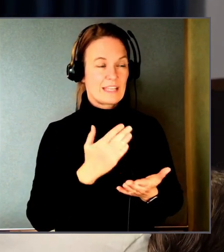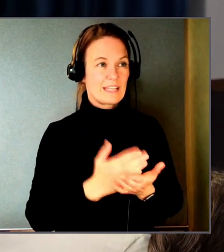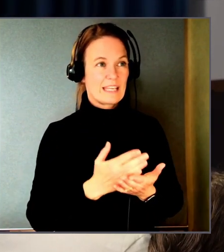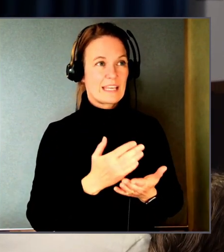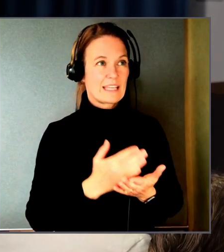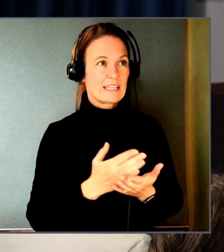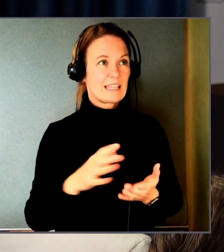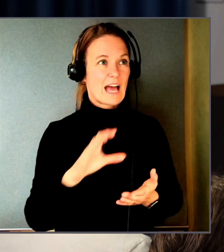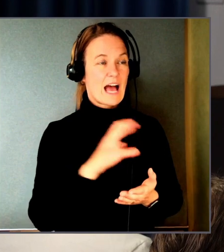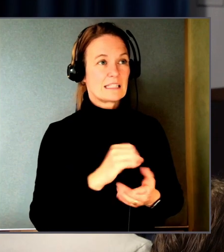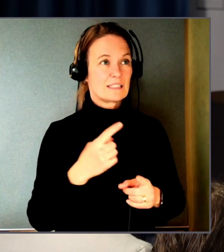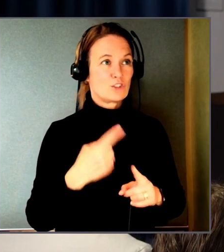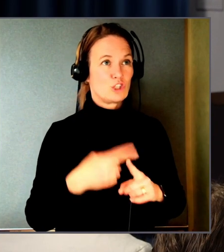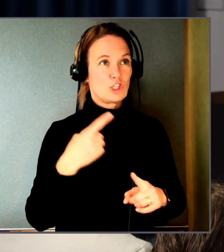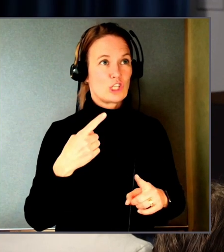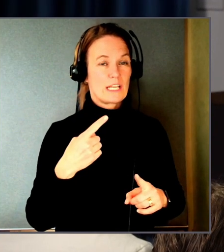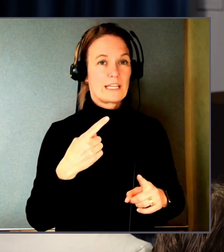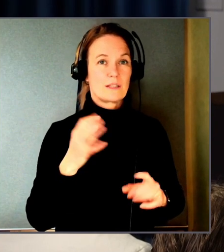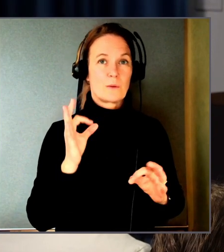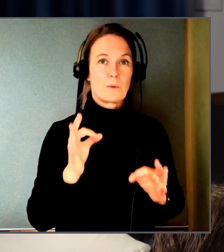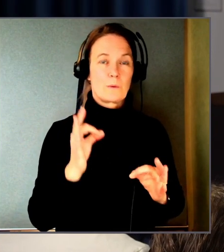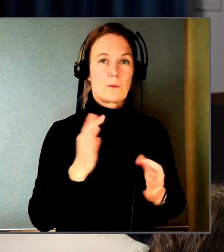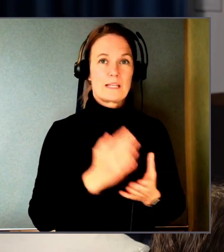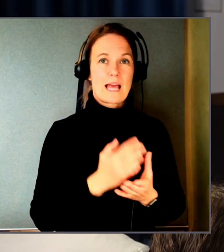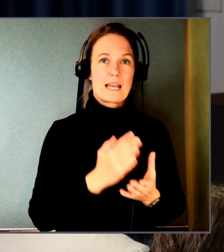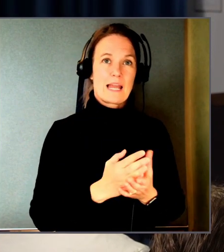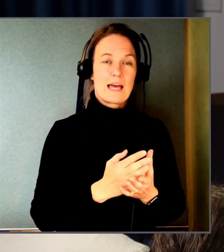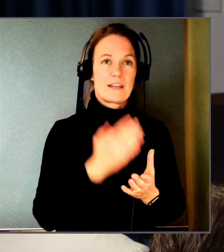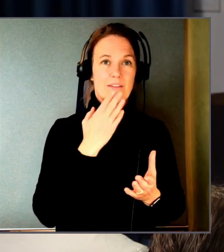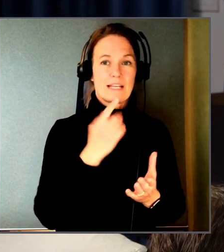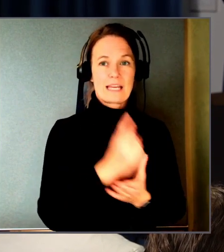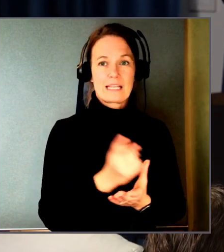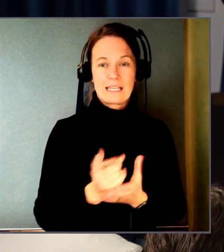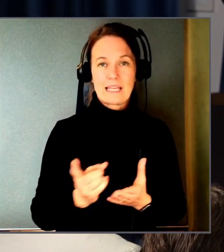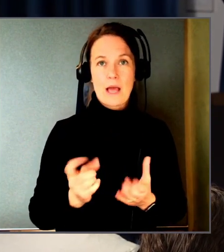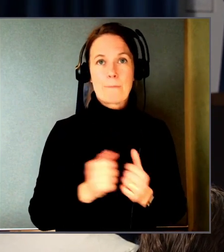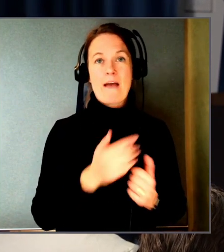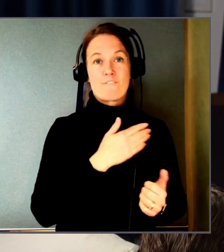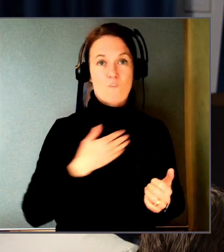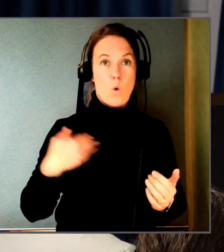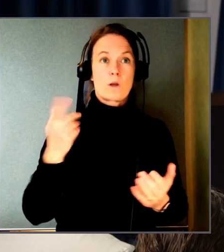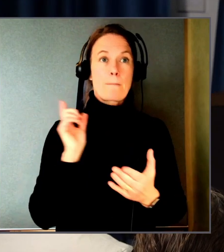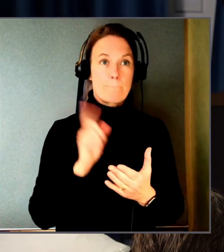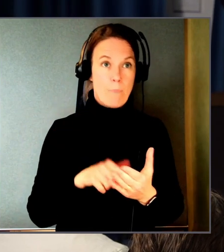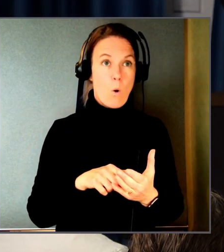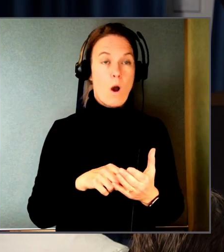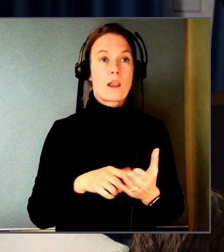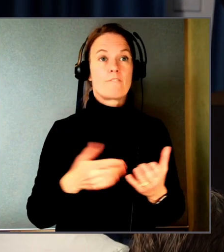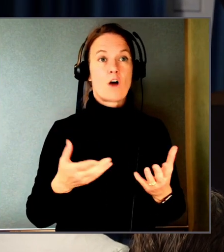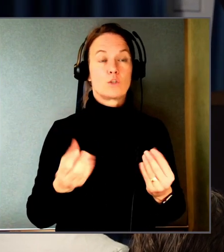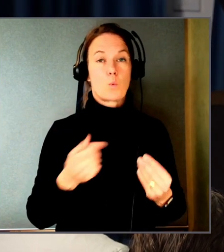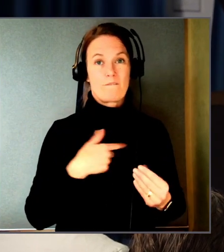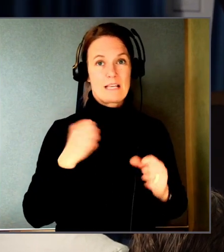formerna av riktlinjer i hur det ska fungera. Det som är våran ambition på Askos är att vi ska